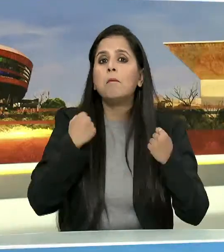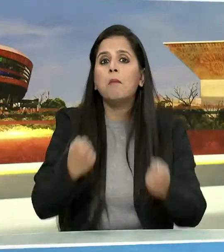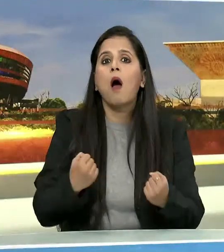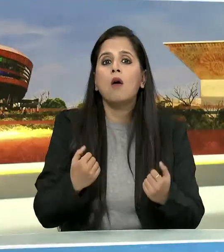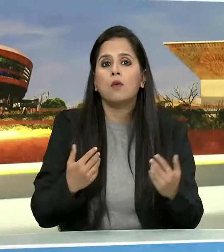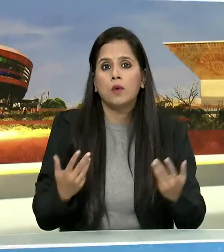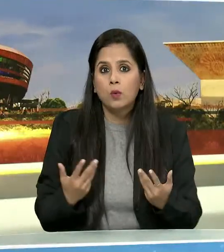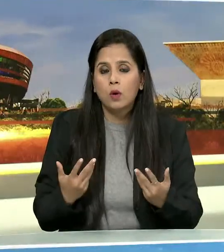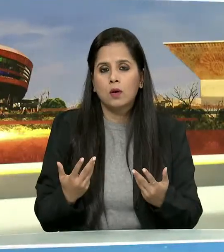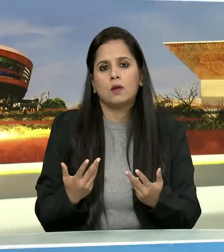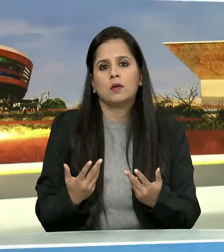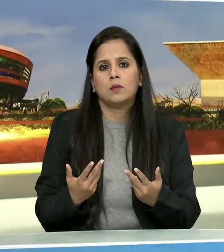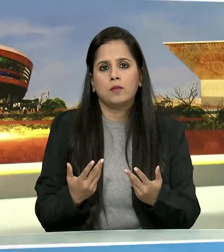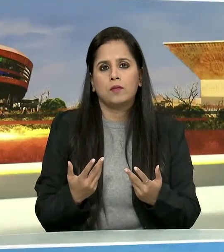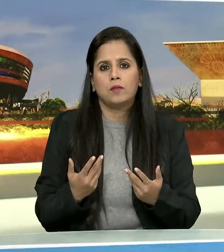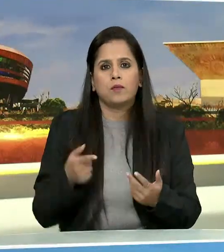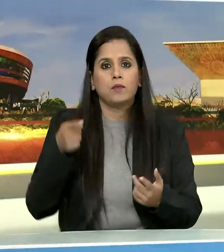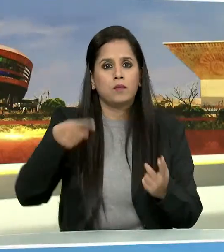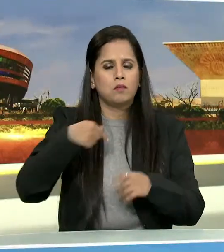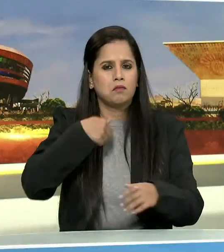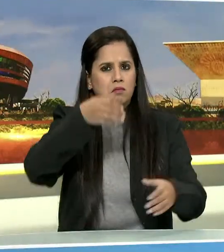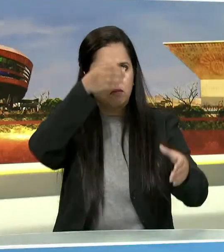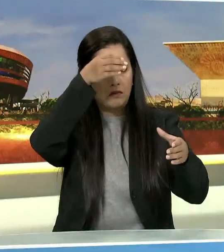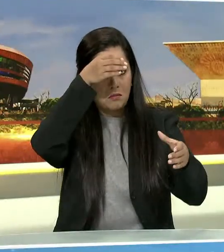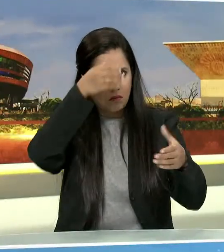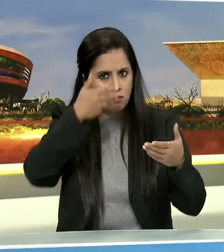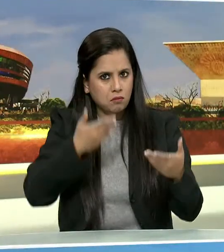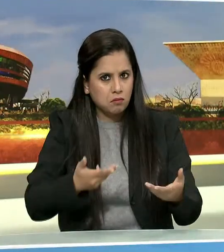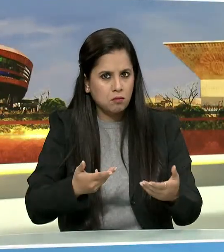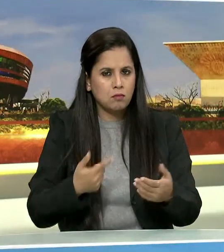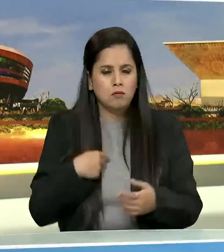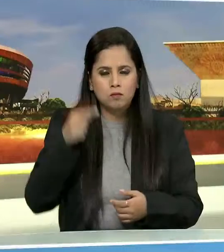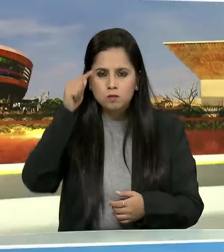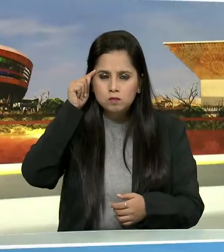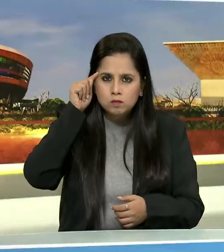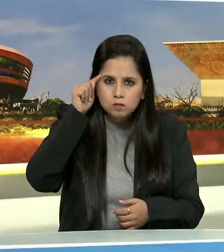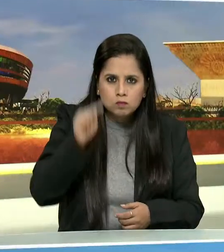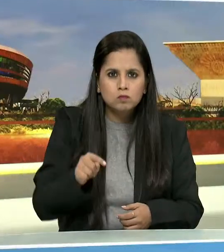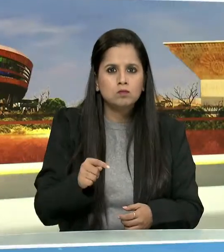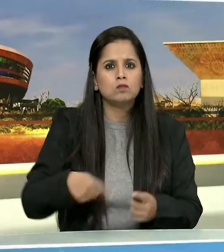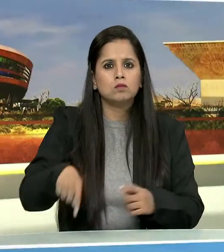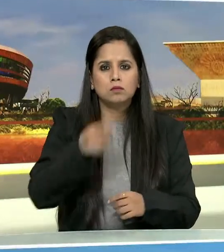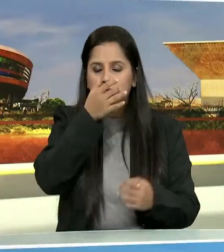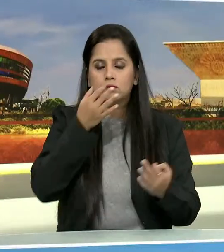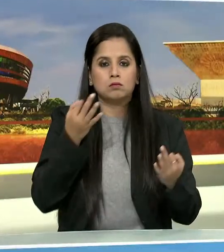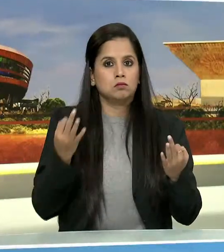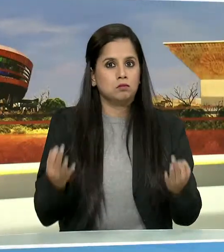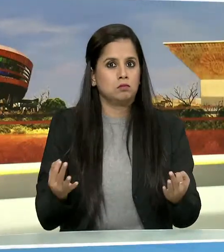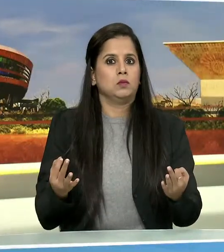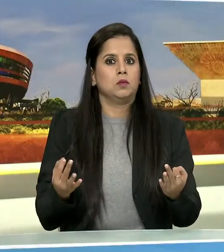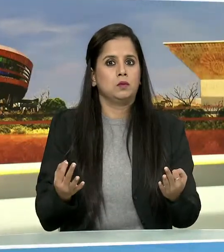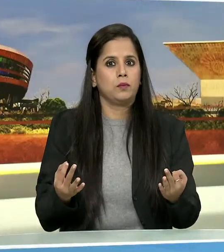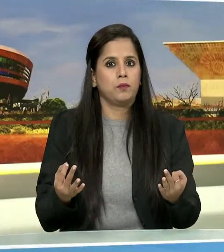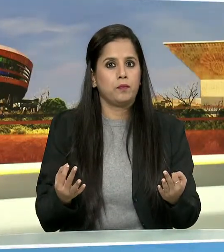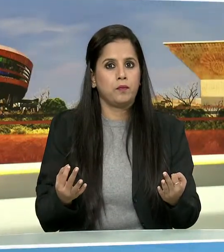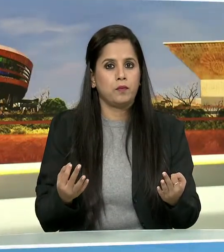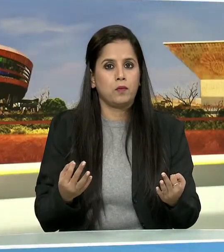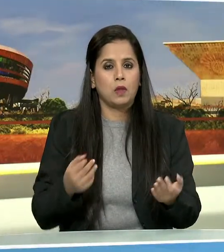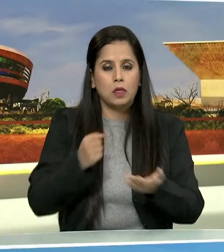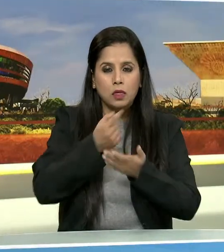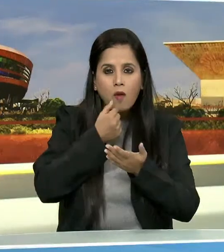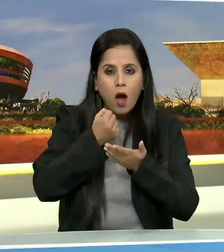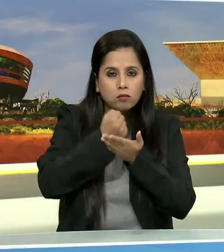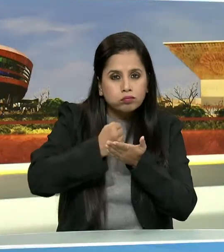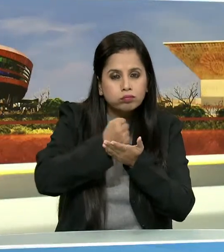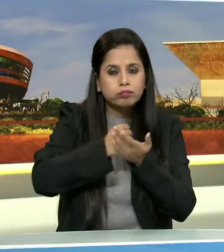ज्यान ज्यान योग आईर्वेद